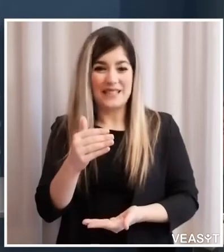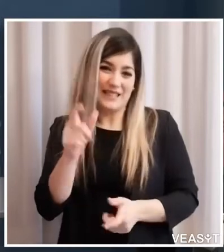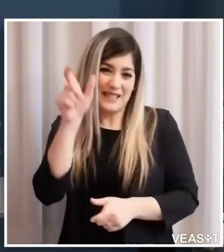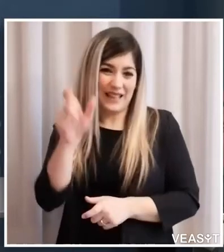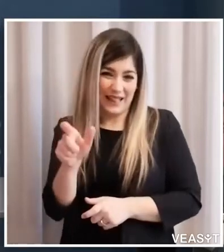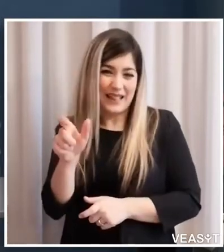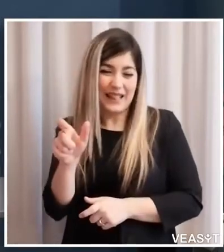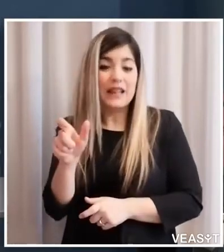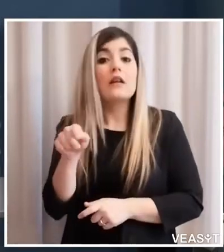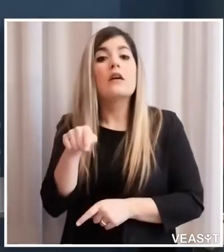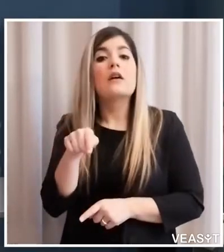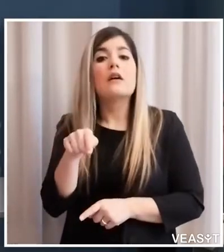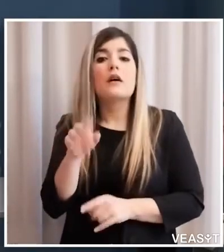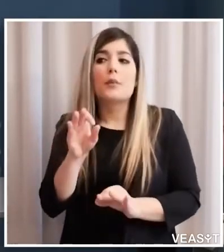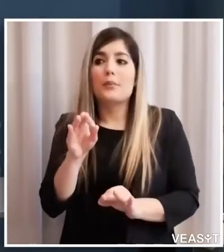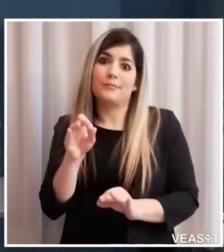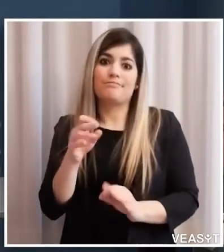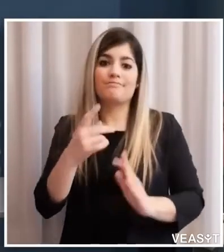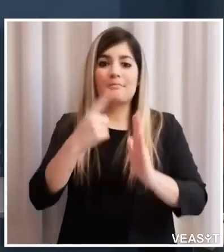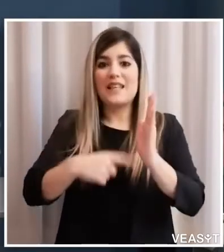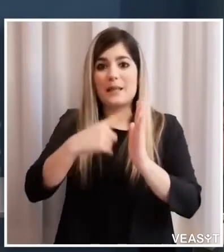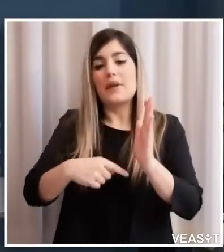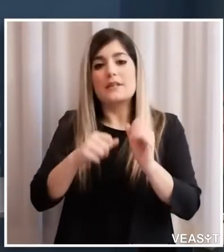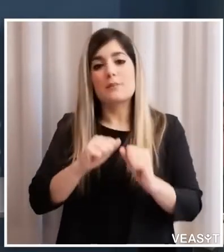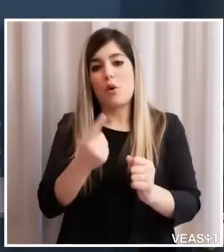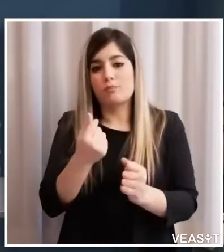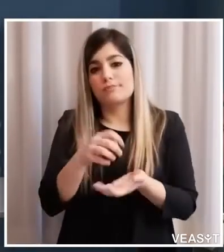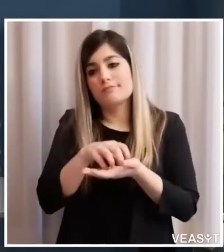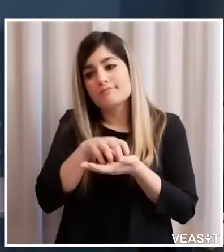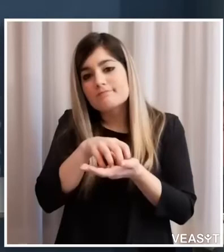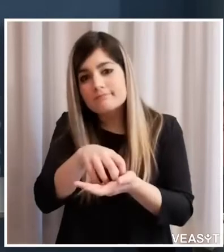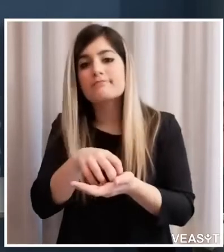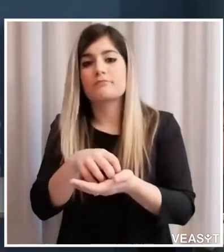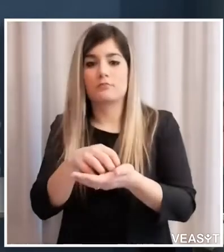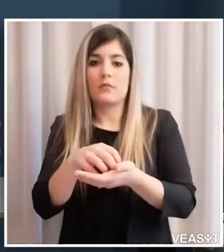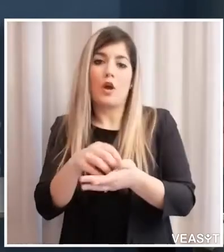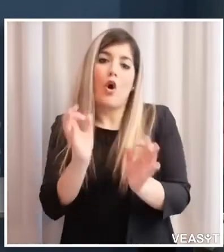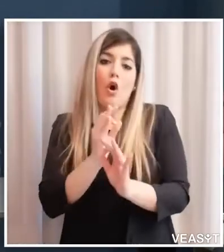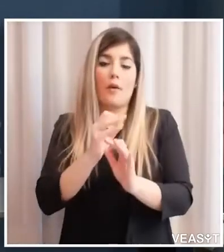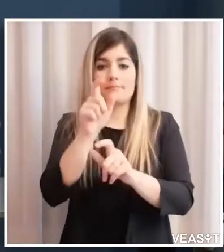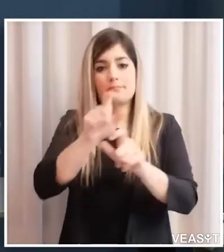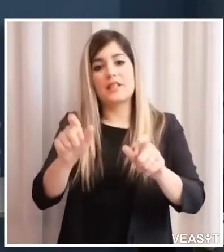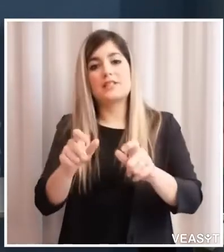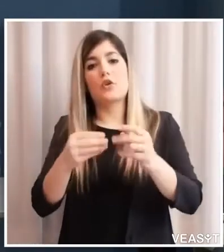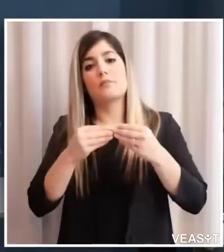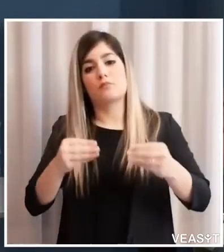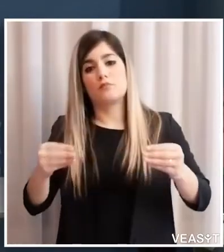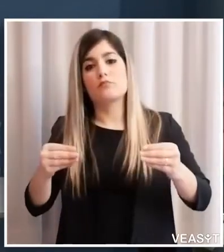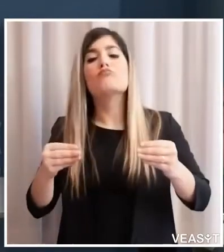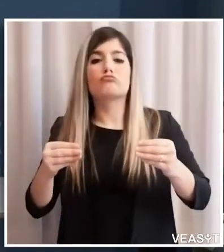coloro che lavorano in professioni sociosanitarie noi come giunta siamo molto